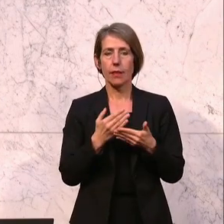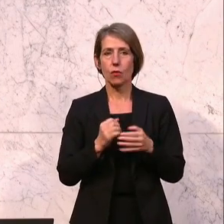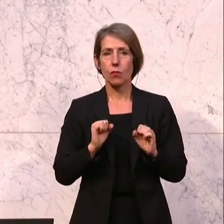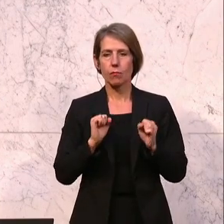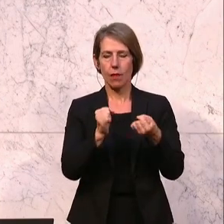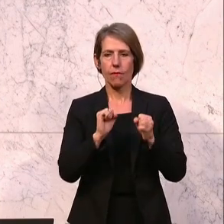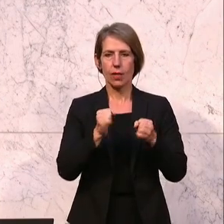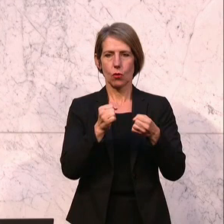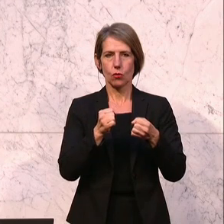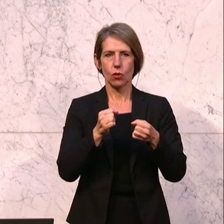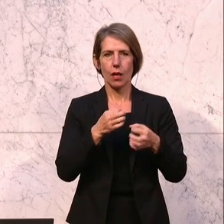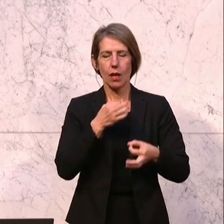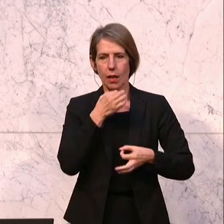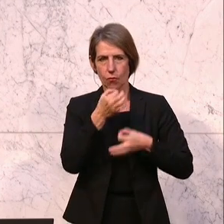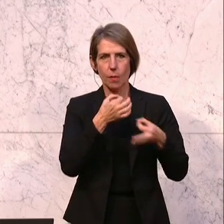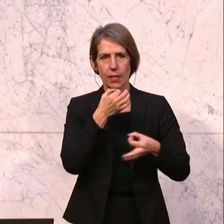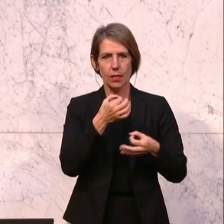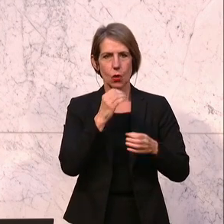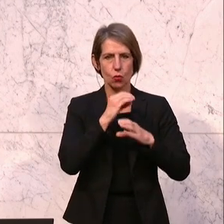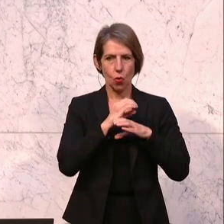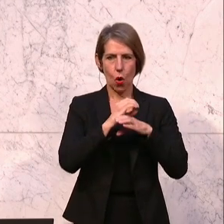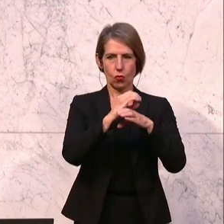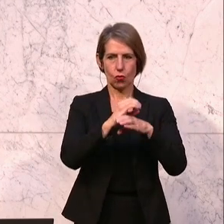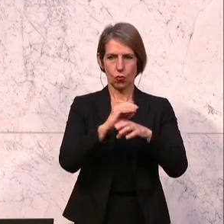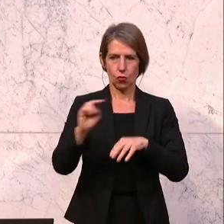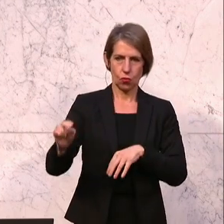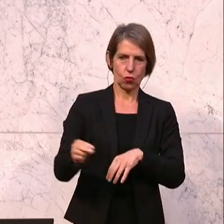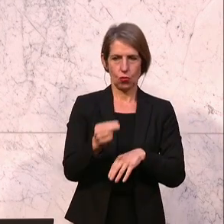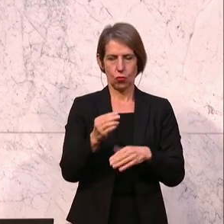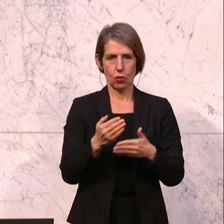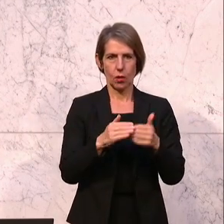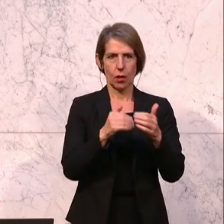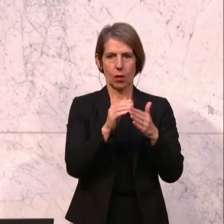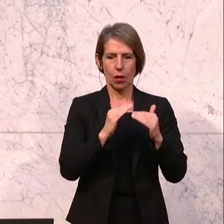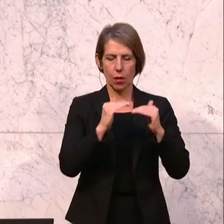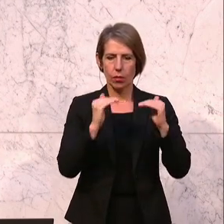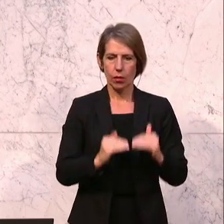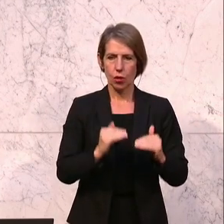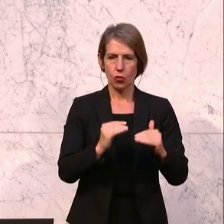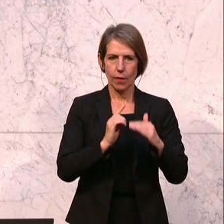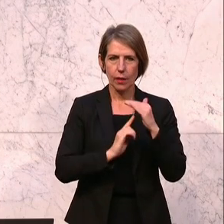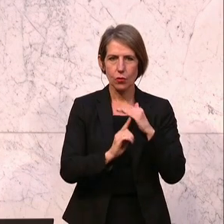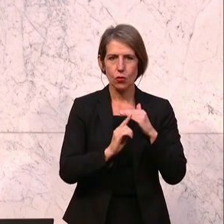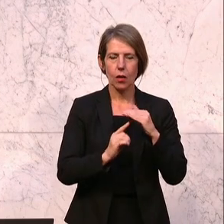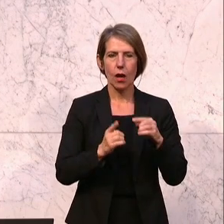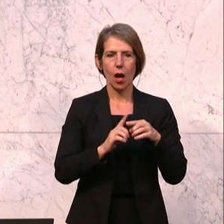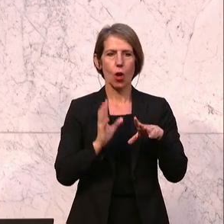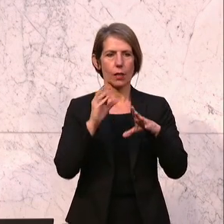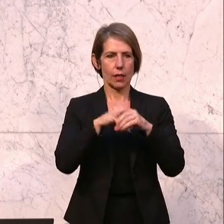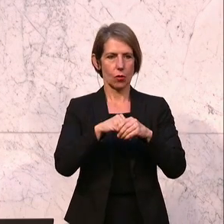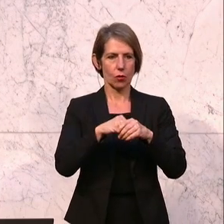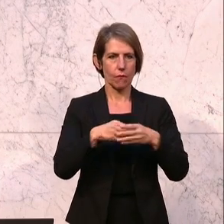Informationscoaches ins Leben gerufen worden. Sie gewährleisten einen niederschwelligen Zugang und entwickeln den inklusiven